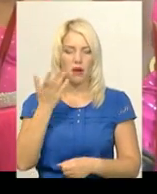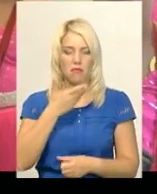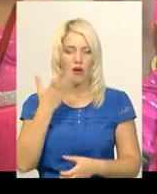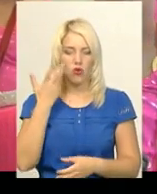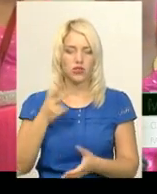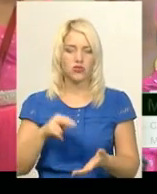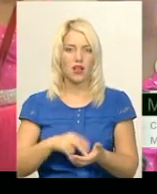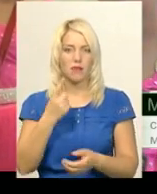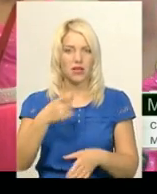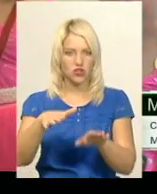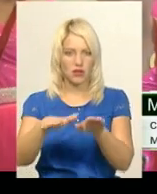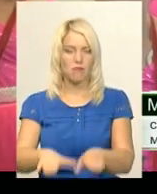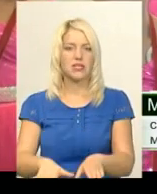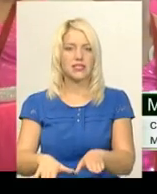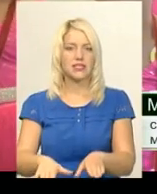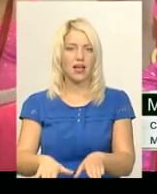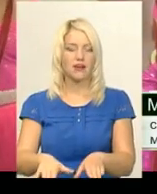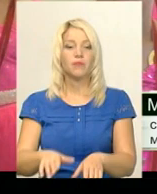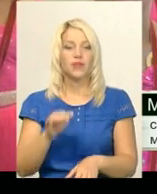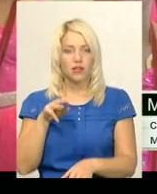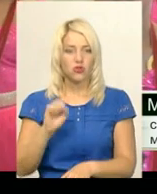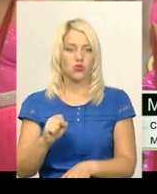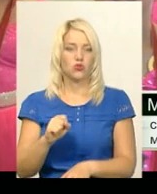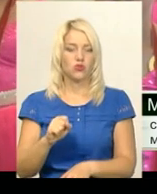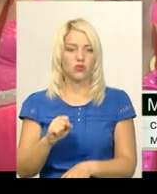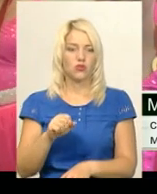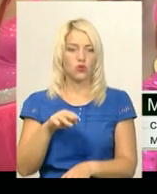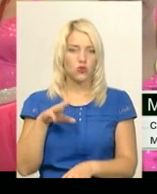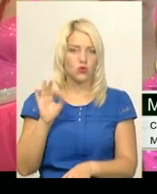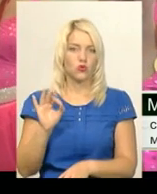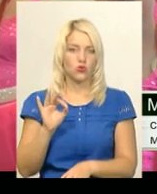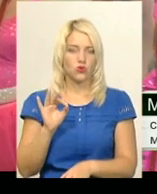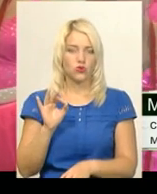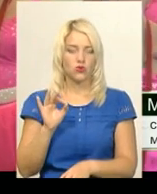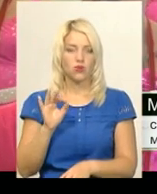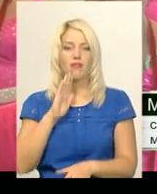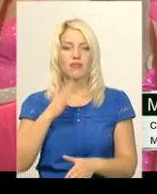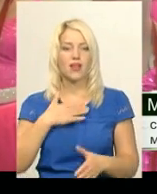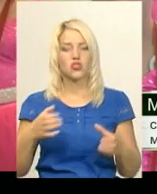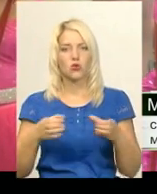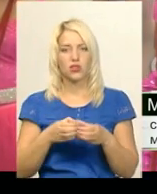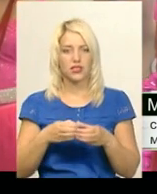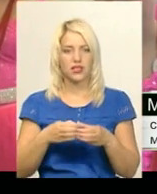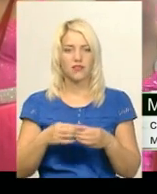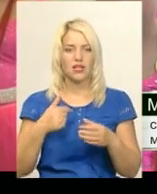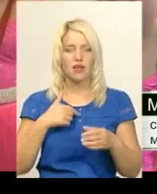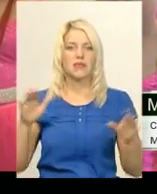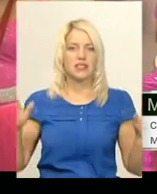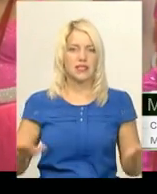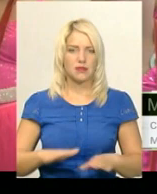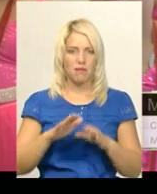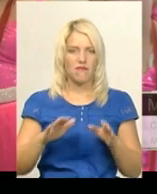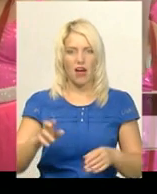на першому місці на педесталі, то наш колектив нам співав гімн.